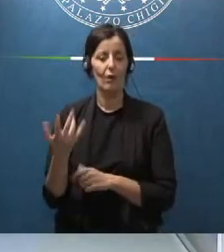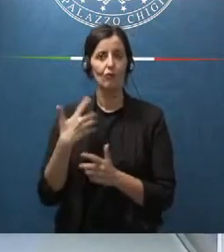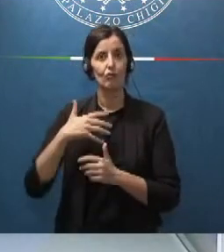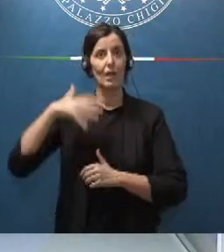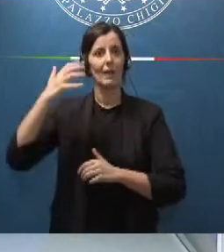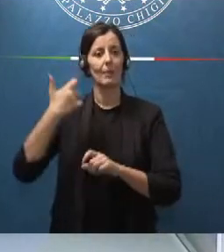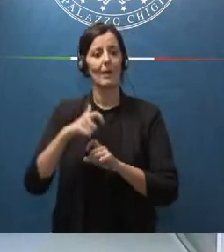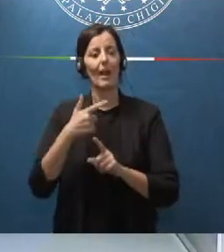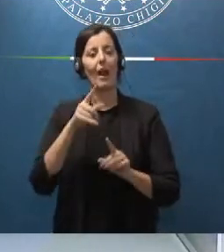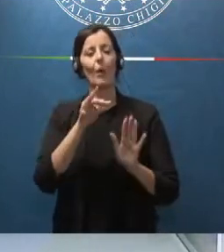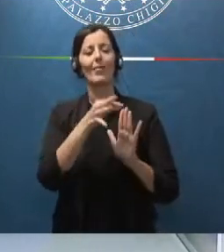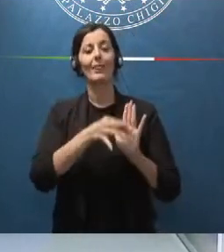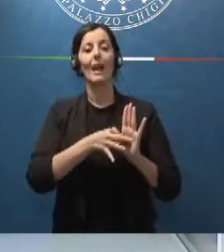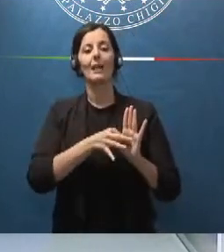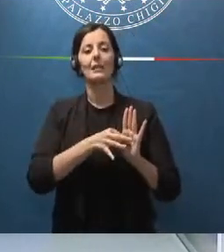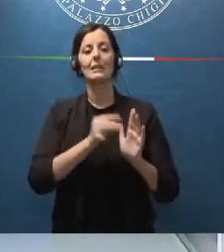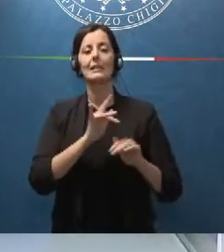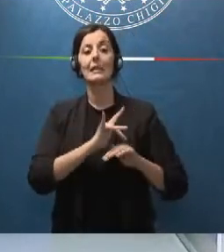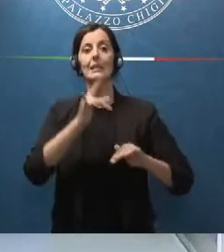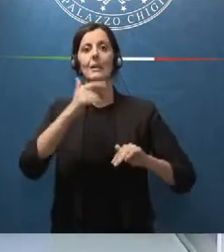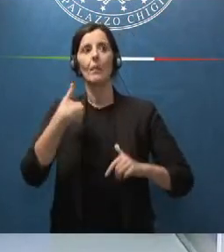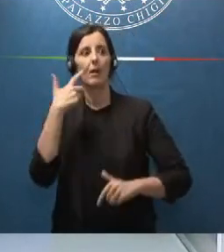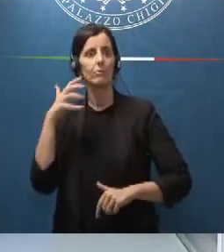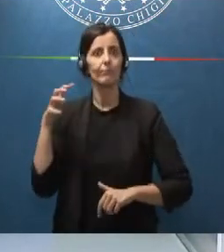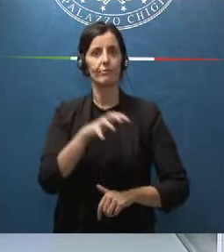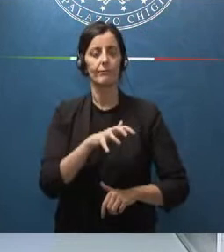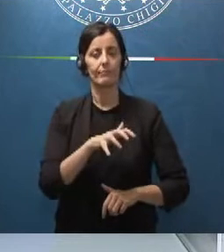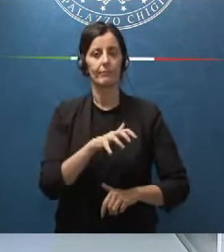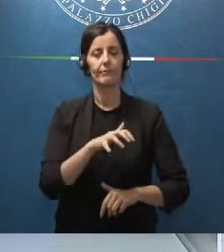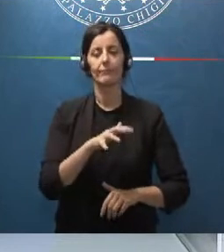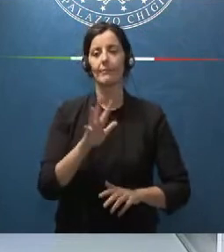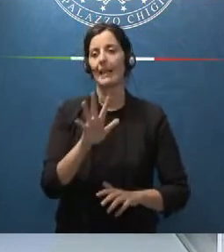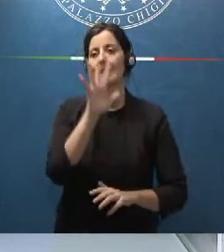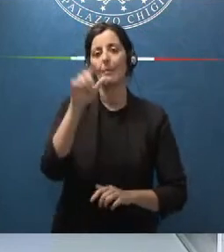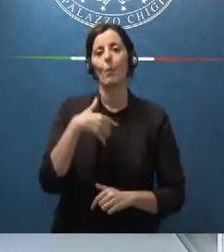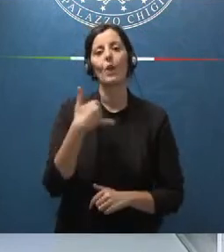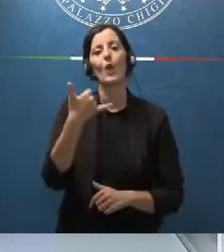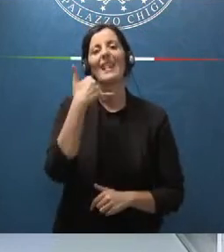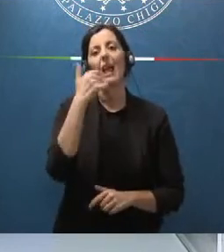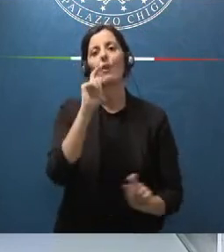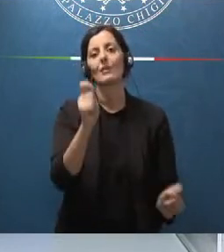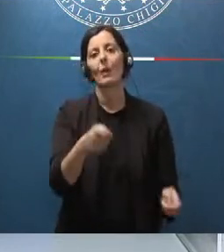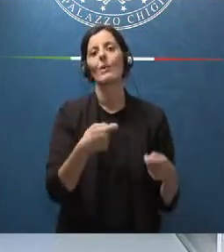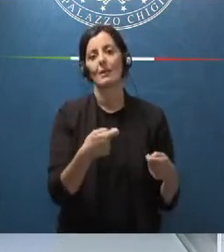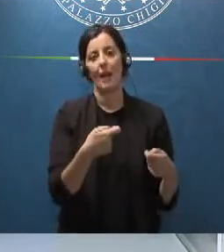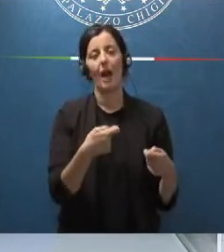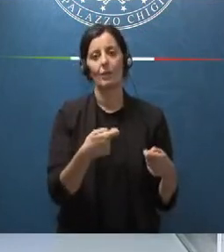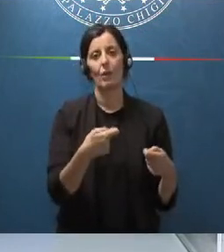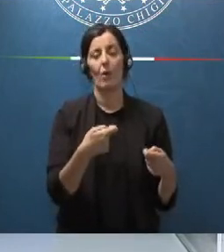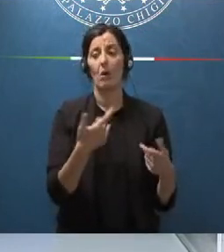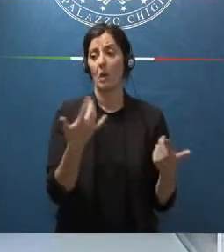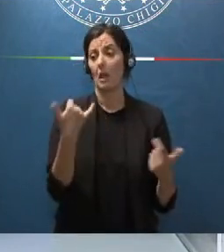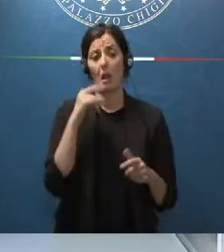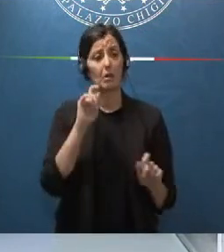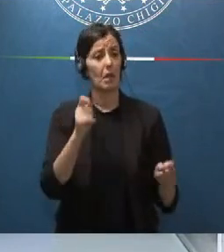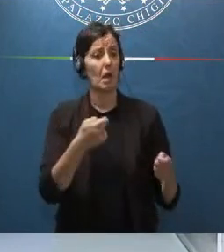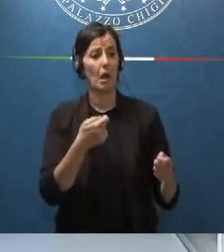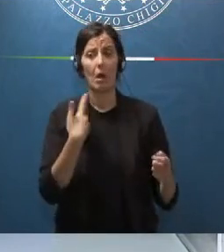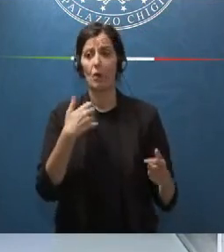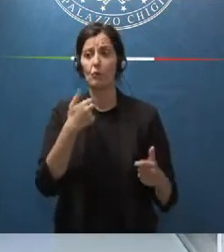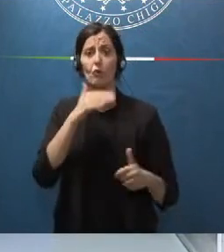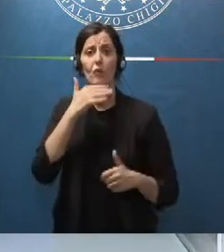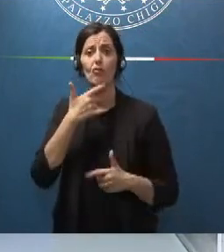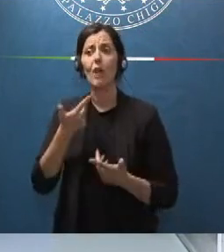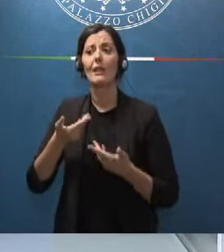dei dati sensibili per esempio quando noi sequestriamo un telefonino che può essere sequestrato con una semplice firma di un pubblico